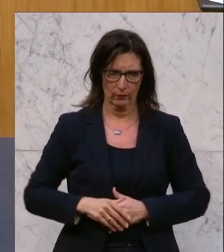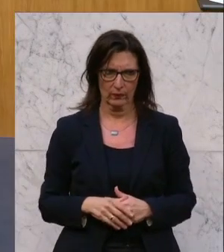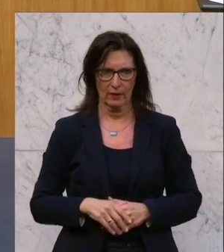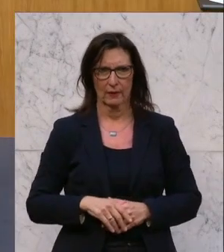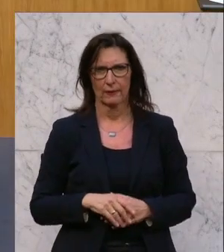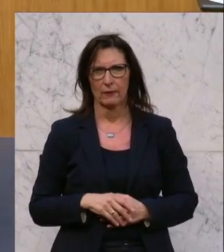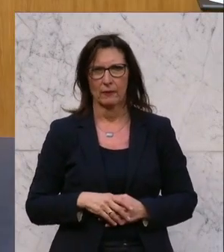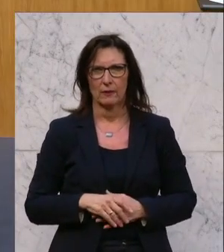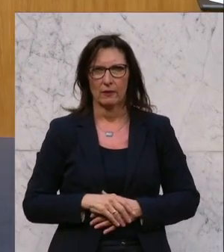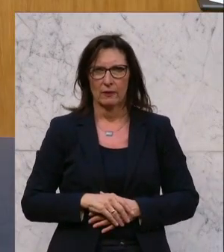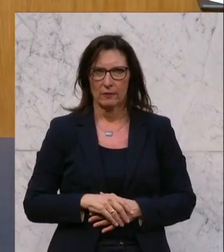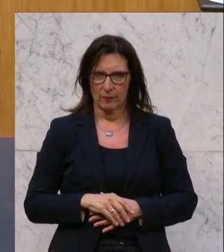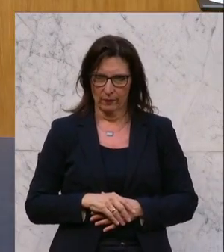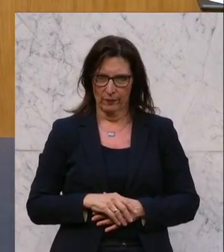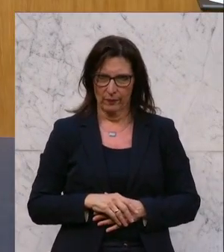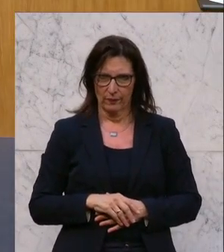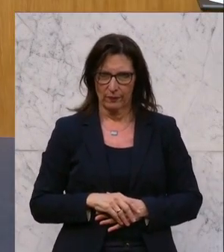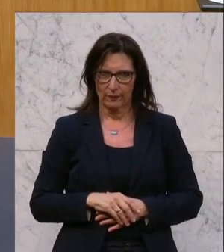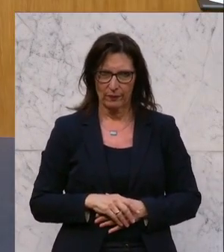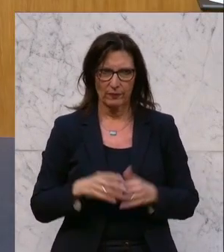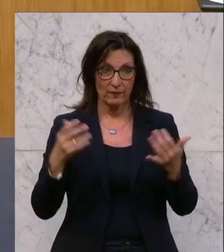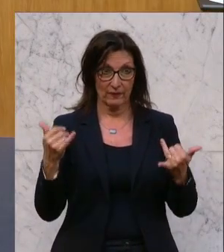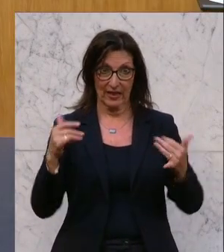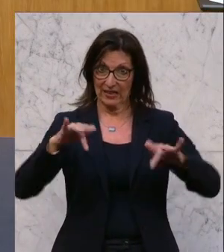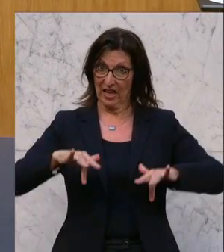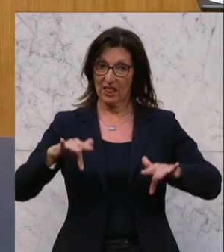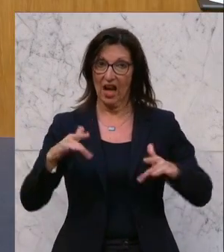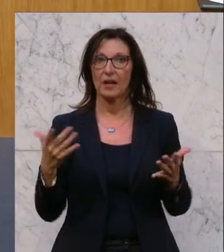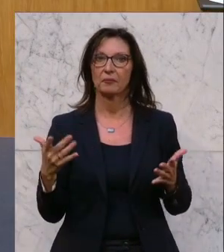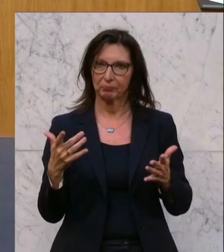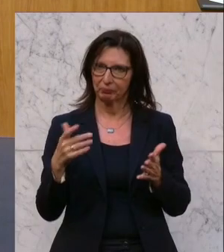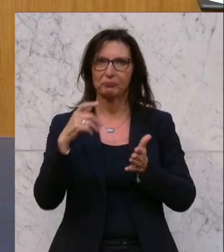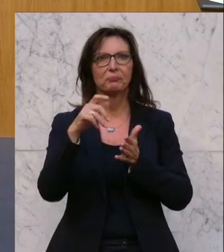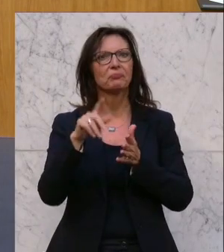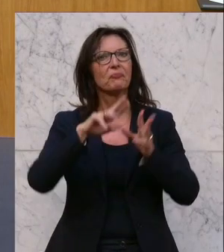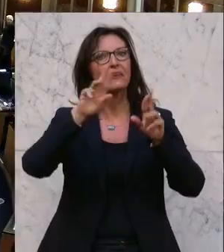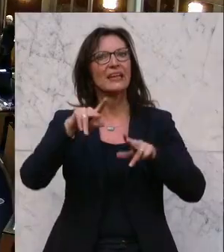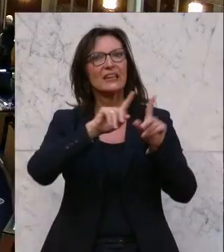sehr emotionale Rede von Christian Lausch. ist Sprecher für den öffentlichen Dienst der FPÖ.